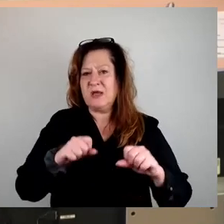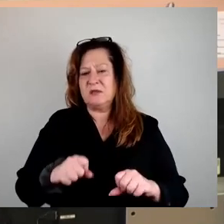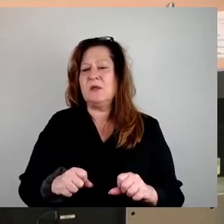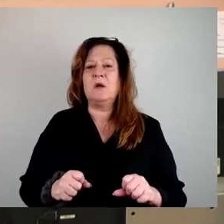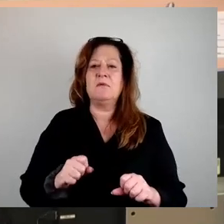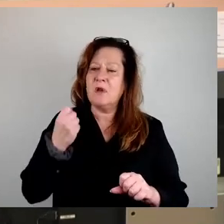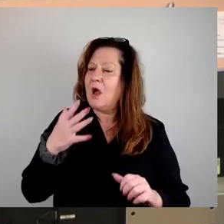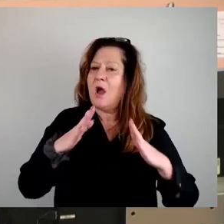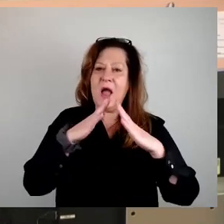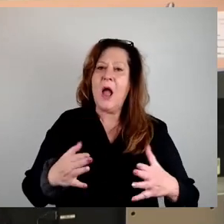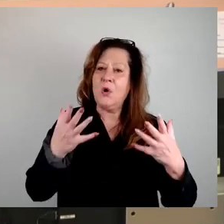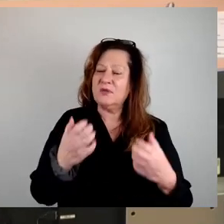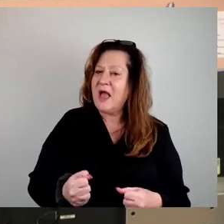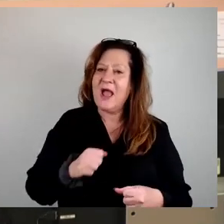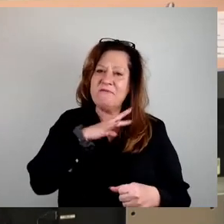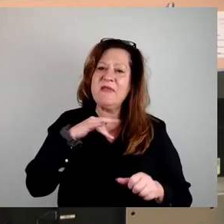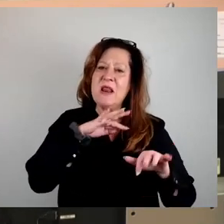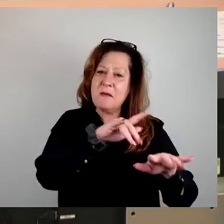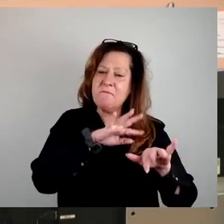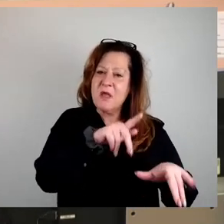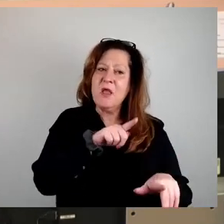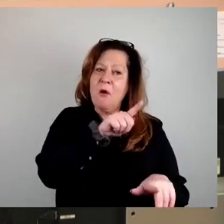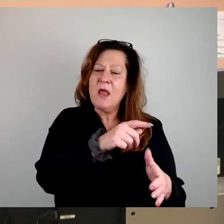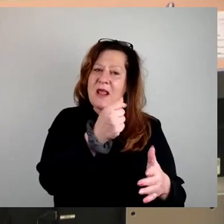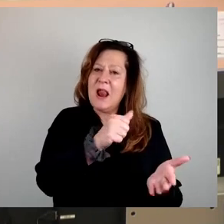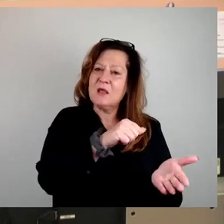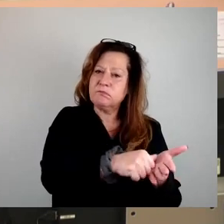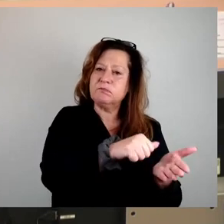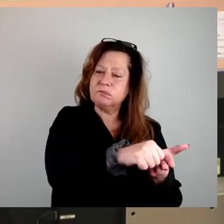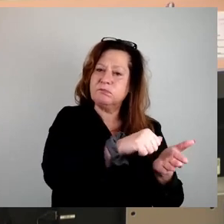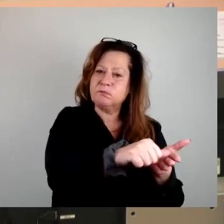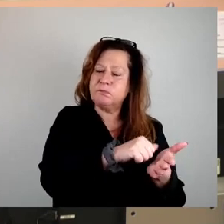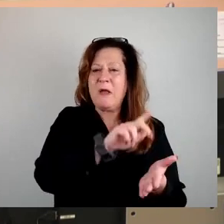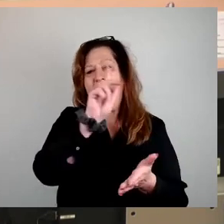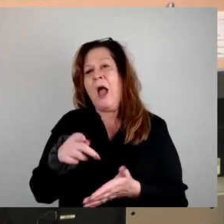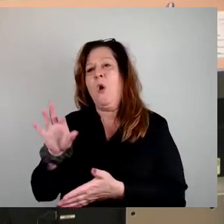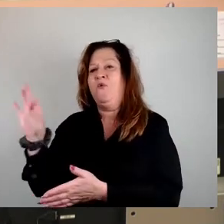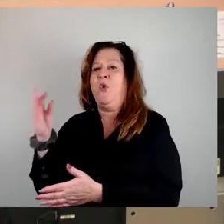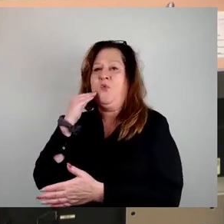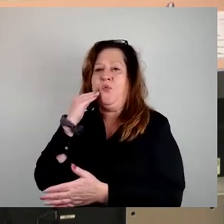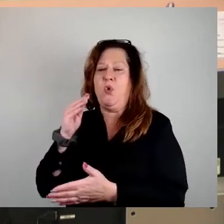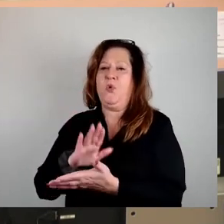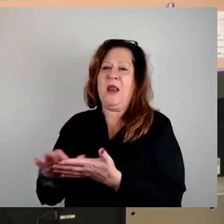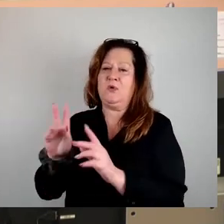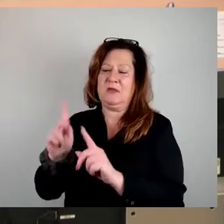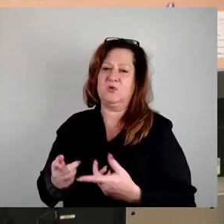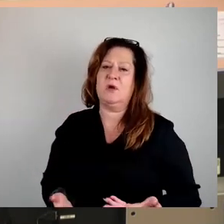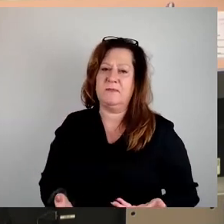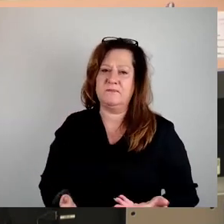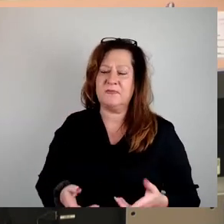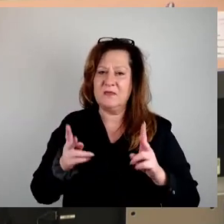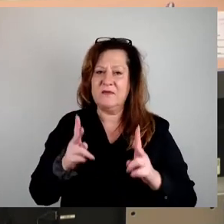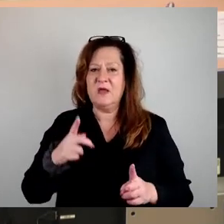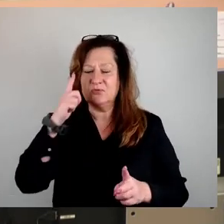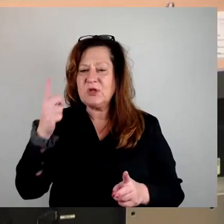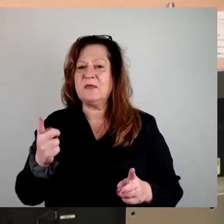Euro für bezahlbares Wohnen und für Zuschüsse an die WID. Aber ich glaube, das, was wir da bisher hier im Stadtrat beschlossen haben und das, was bisher uns die Stadtverwaltung